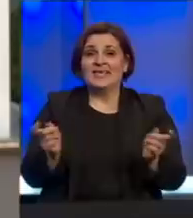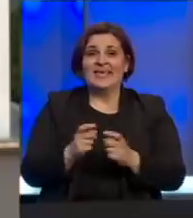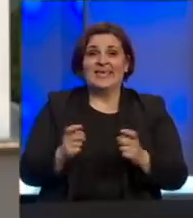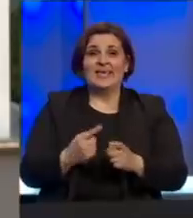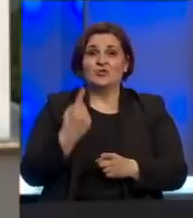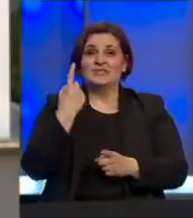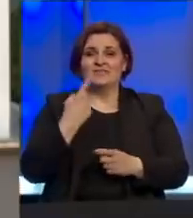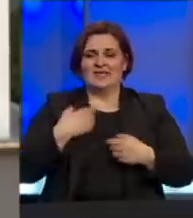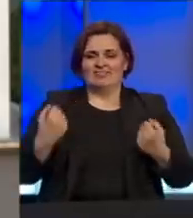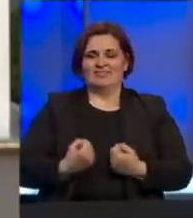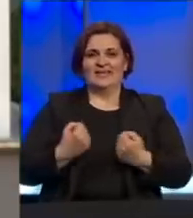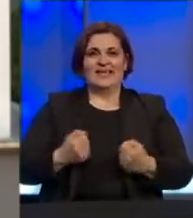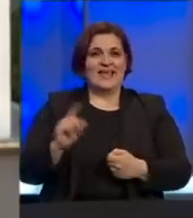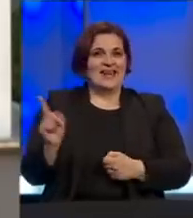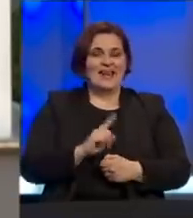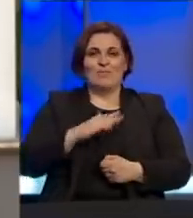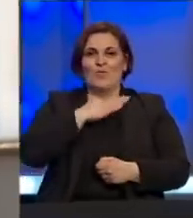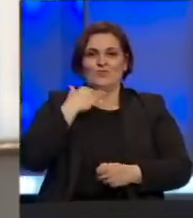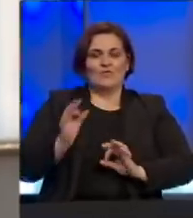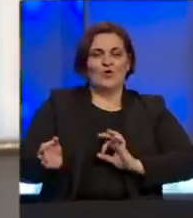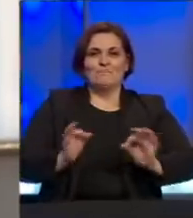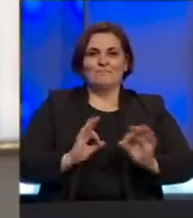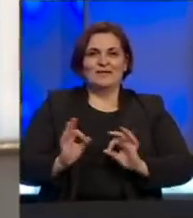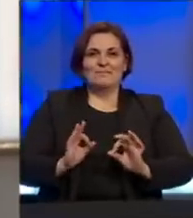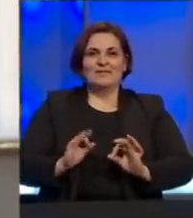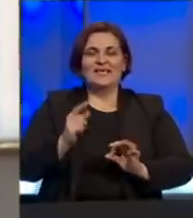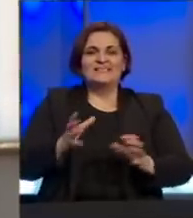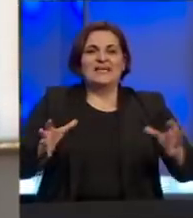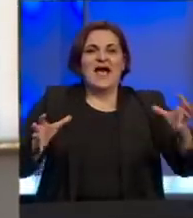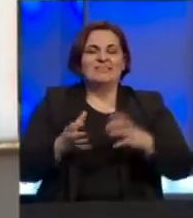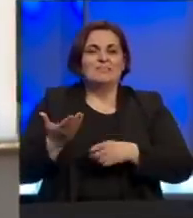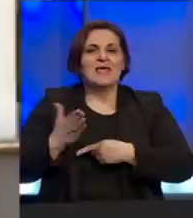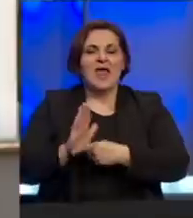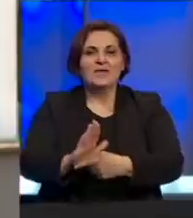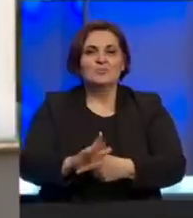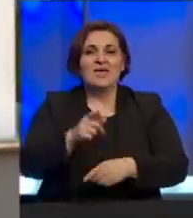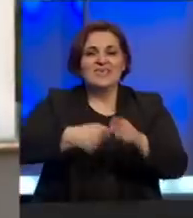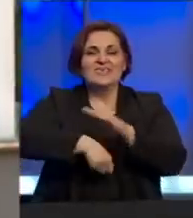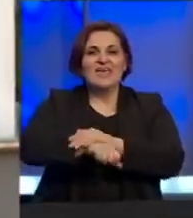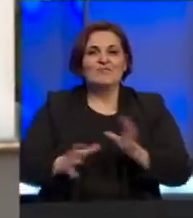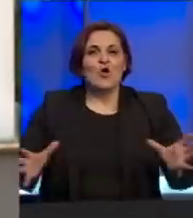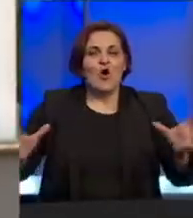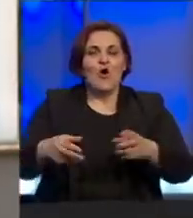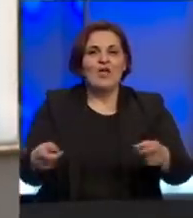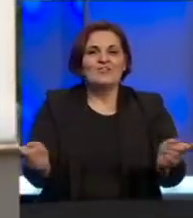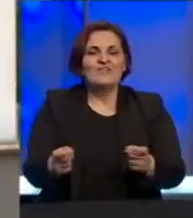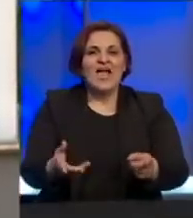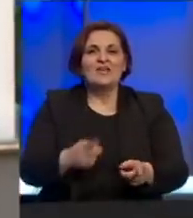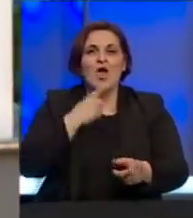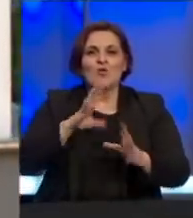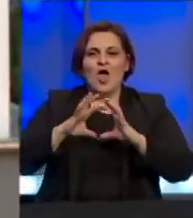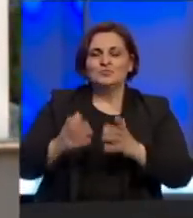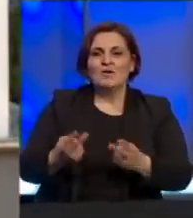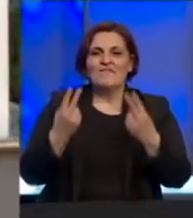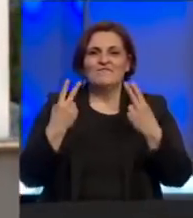kroz individualne treninge se absolutno ne mogu dovoljno pripremiti za timske nastupe jer futbal je kolektivna igra koja se igra s loptom